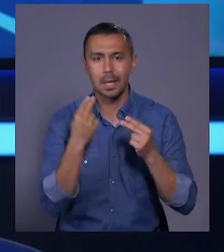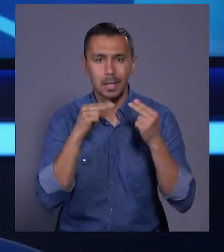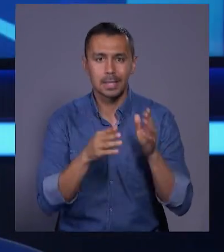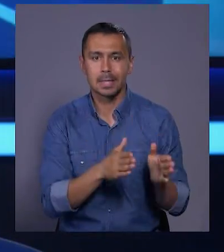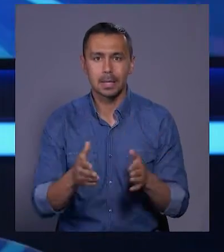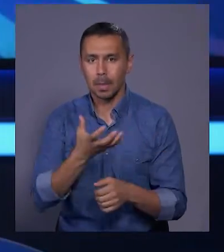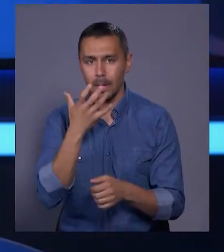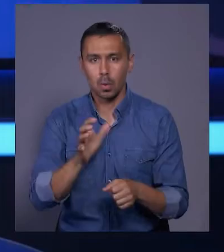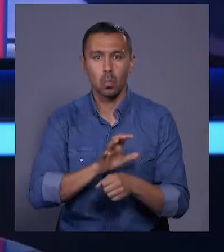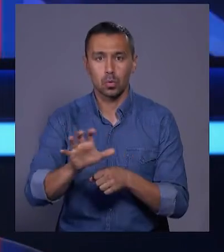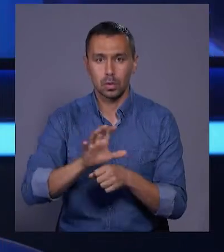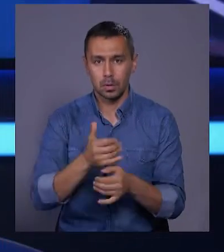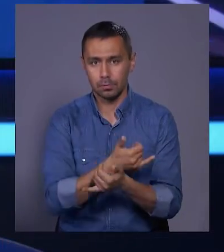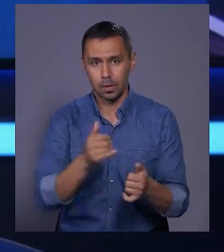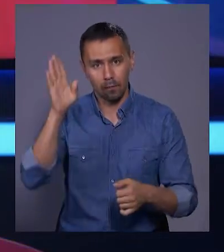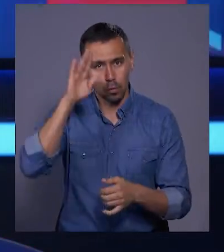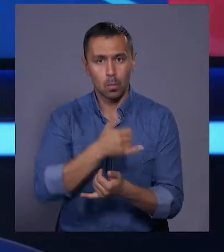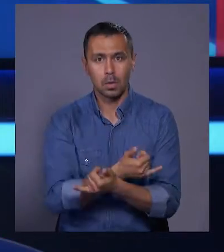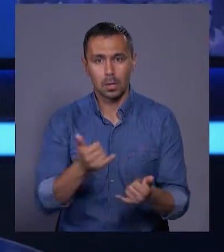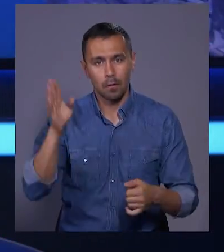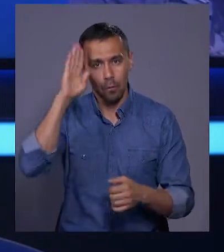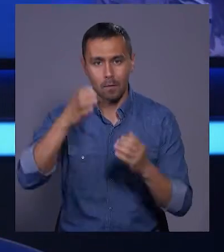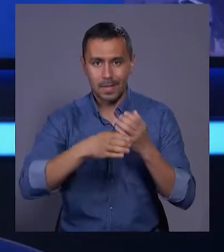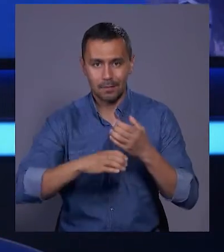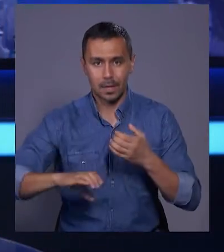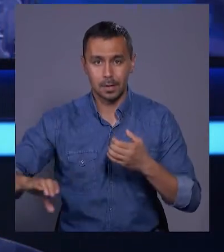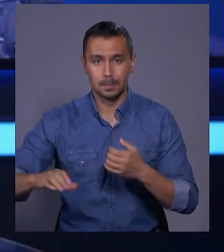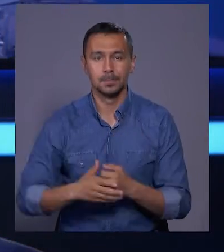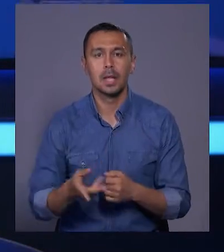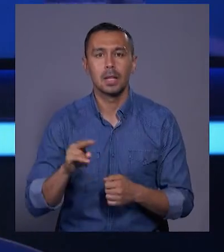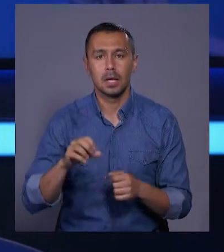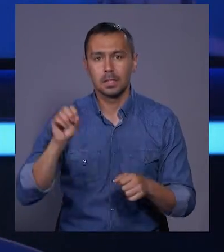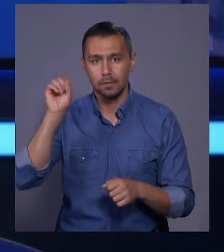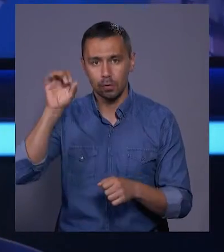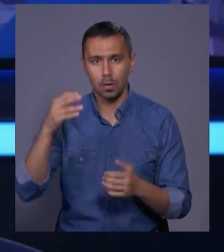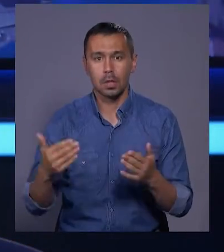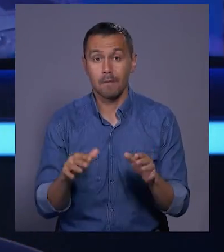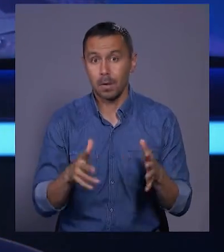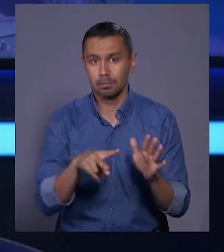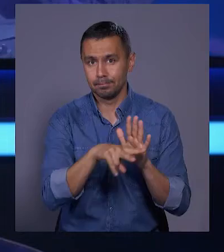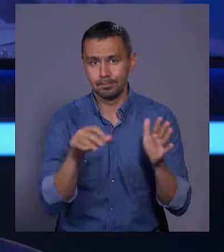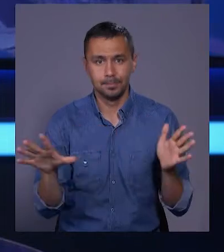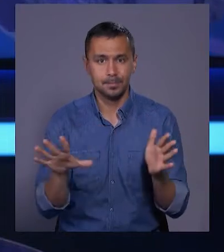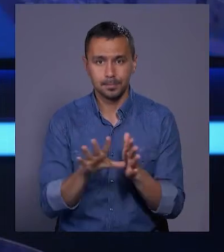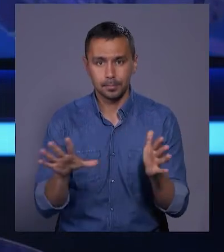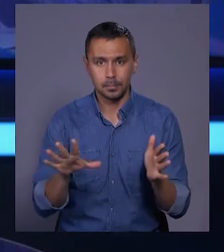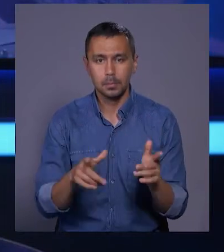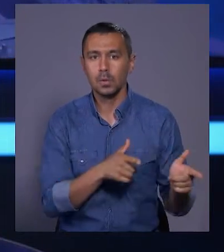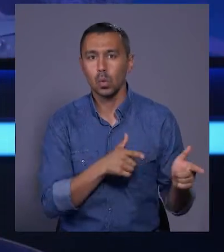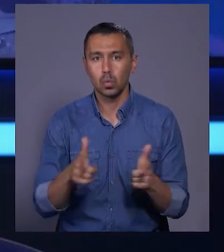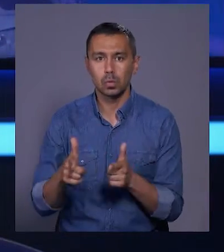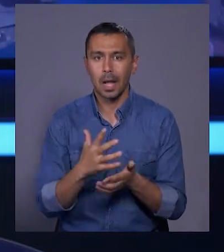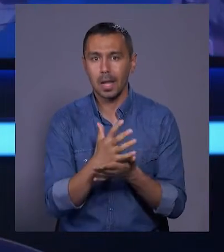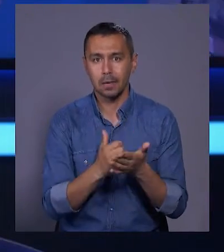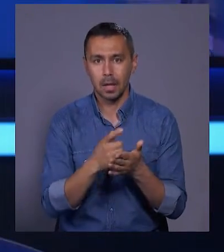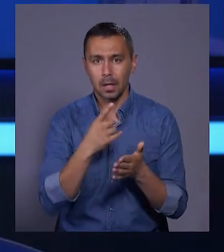системи теплопостачання, водопостачання та водовідведення. Для світлофорів на випадок відключень електроенергії готують